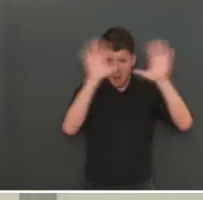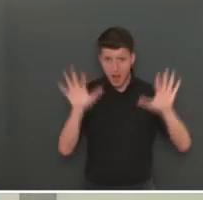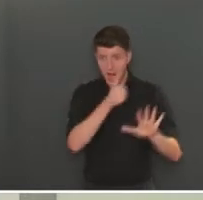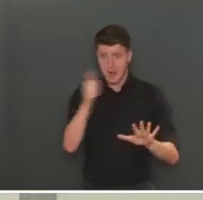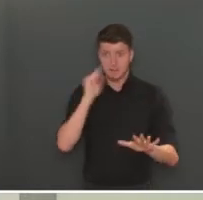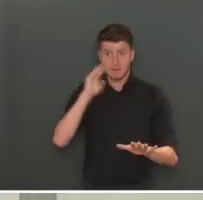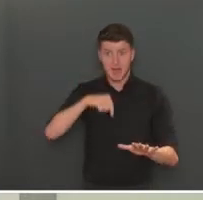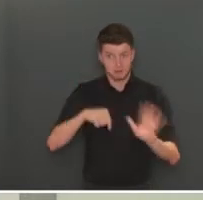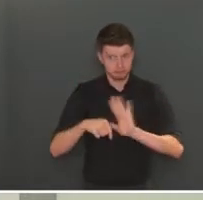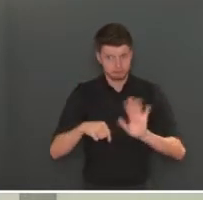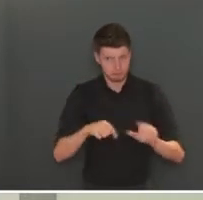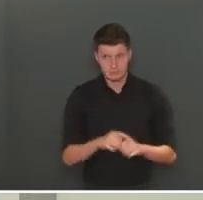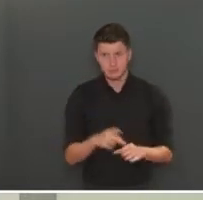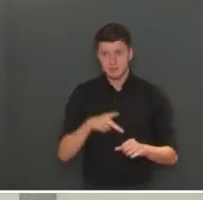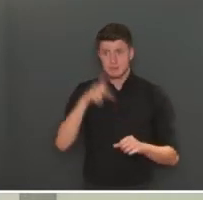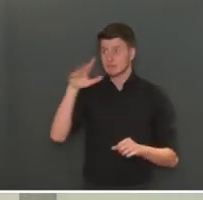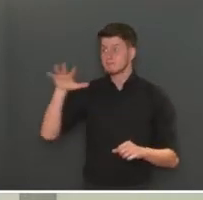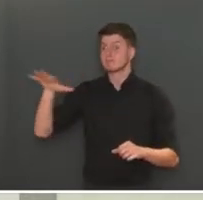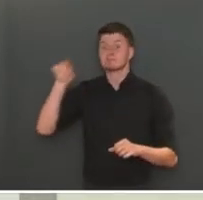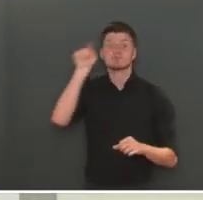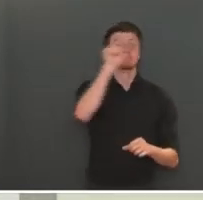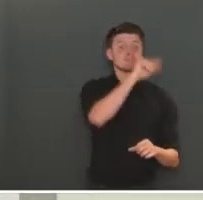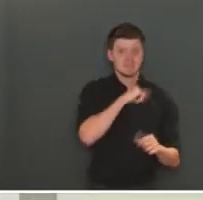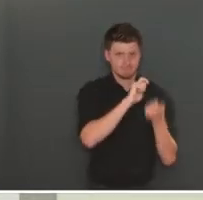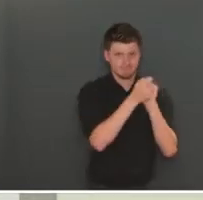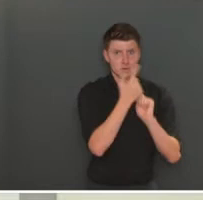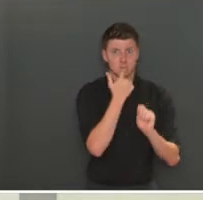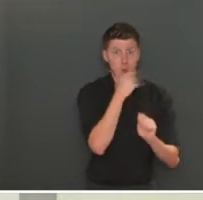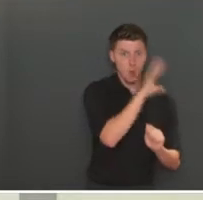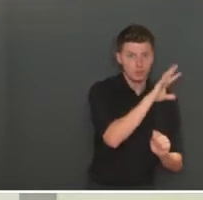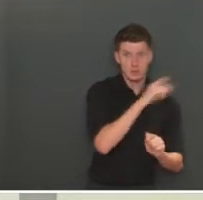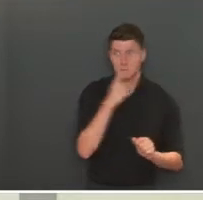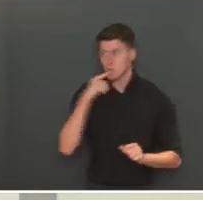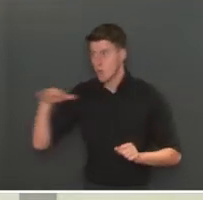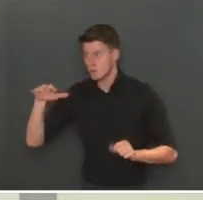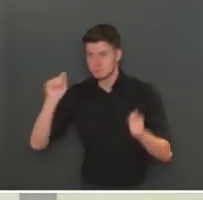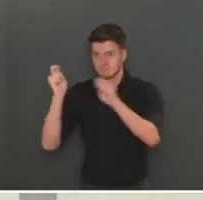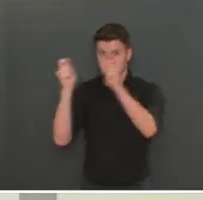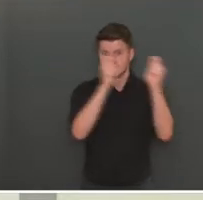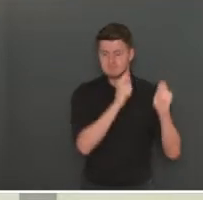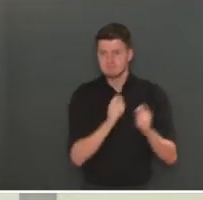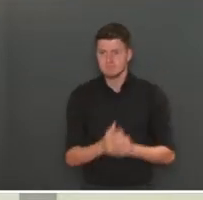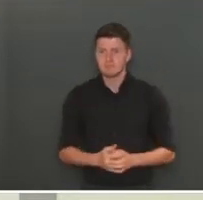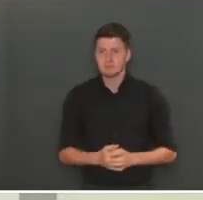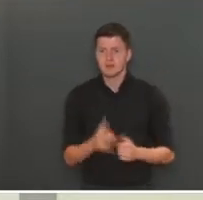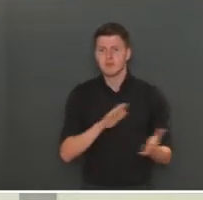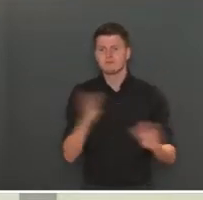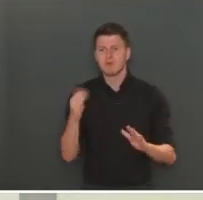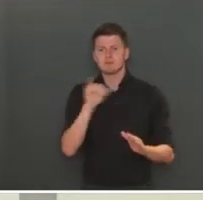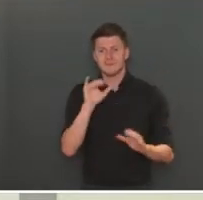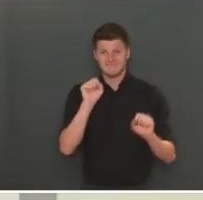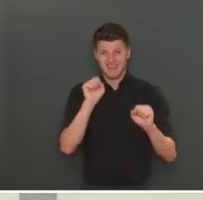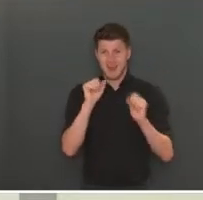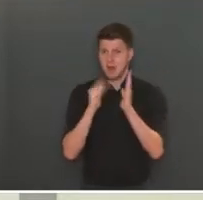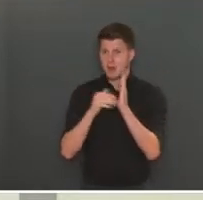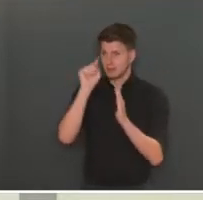l'épidémie est présent dans toute l'Europe. Il y a de plus en plus de zones rouges. Beaucoup de pays